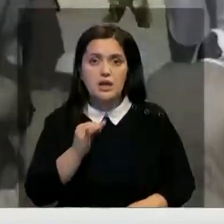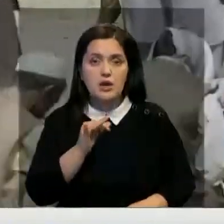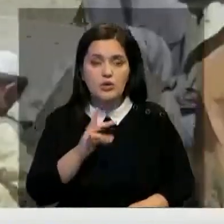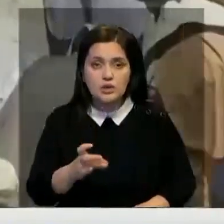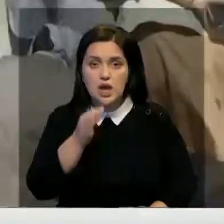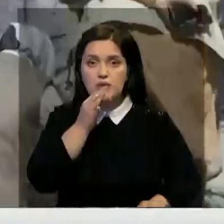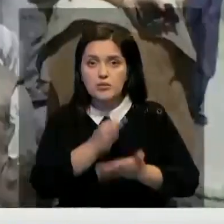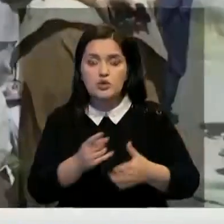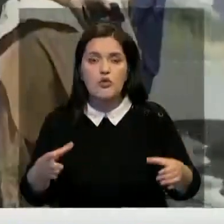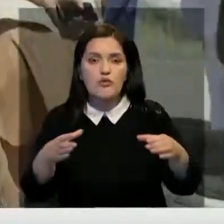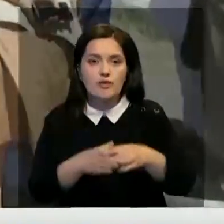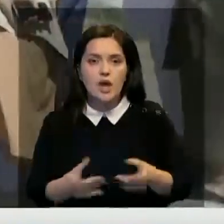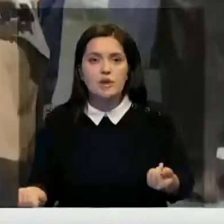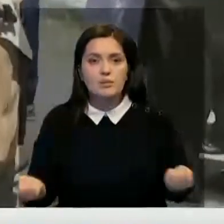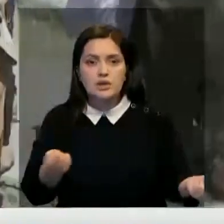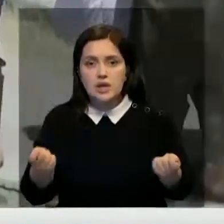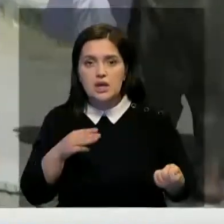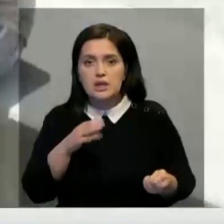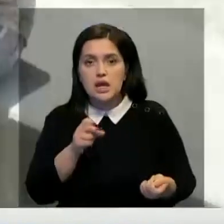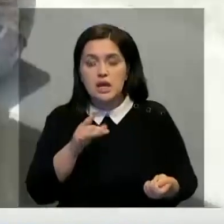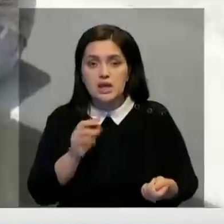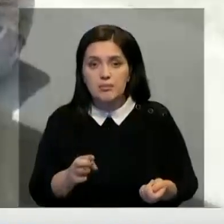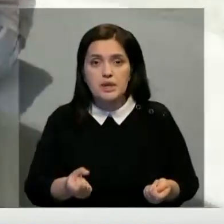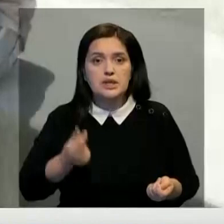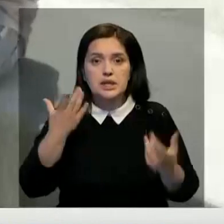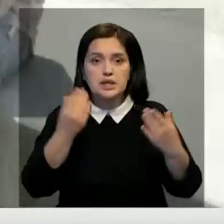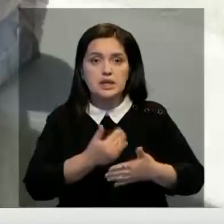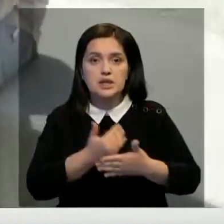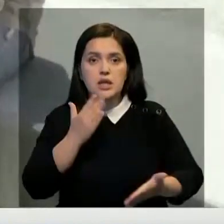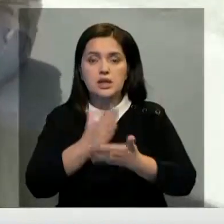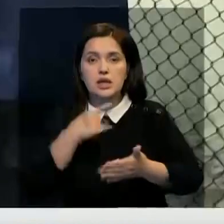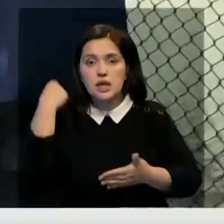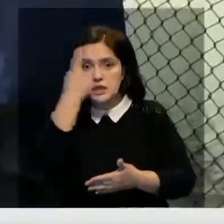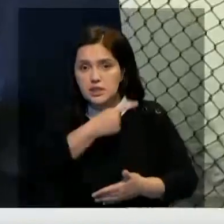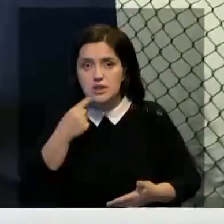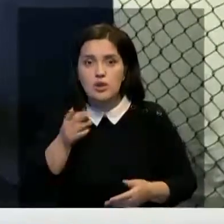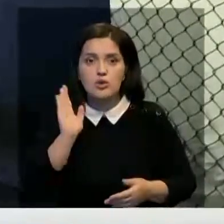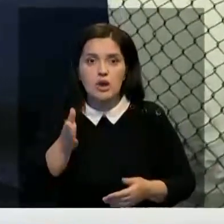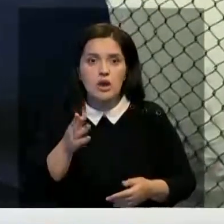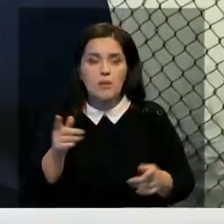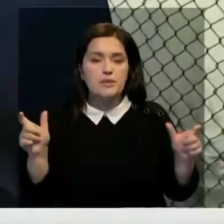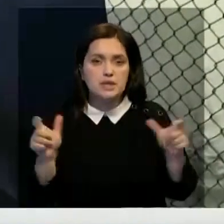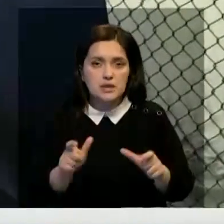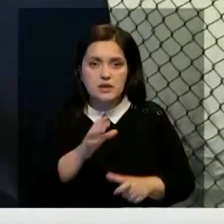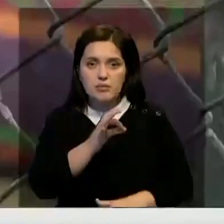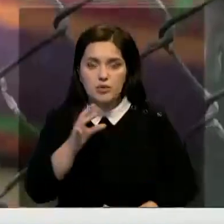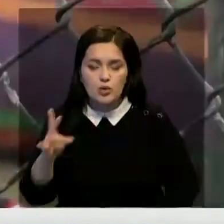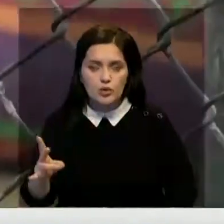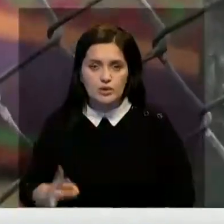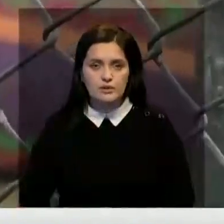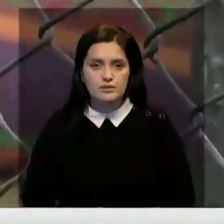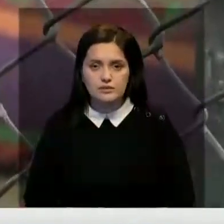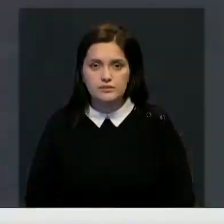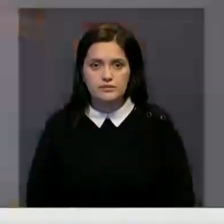Лайонс отметила, что в составе администрации, которую талибы сформировали несколько дней назад, есть лица, которые находятся под санкциями